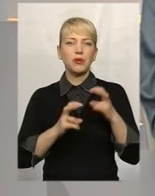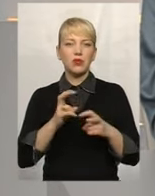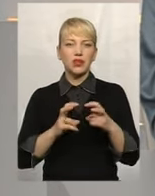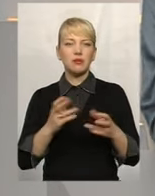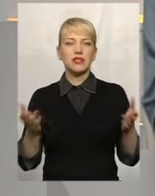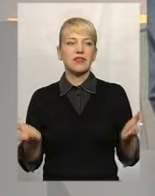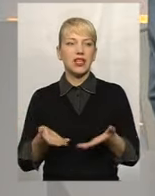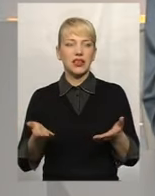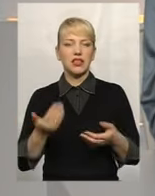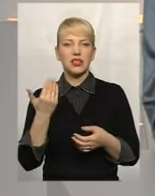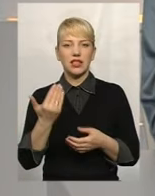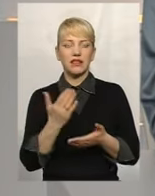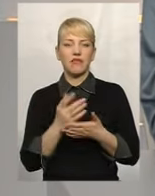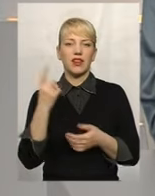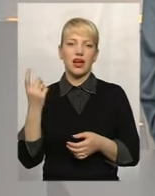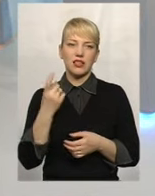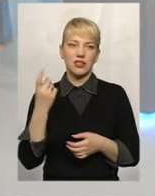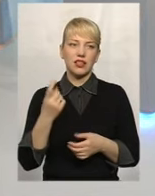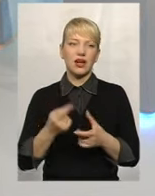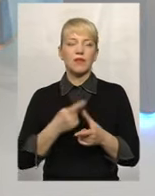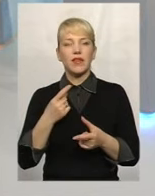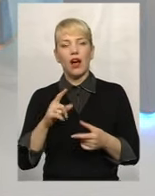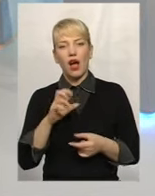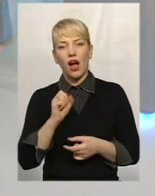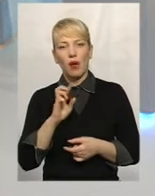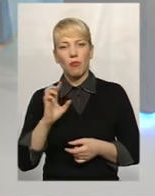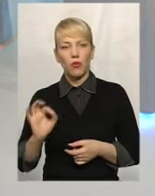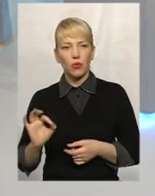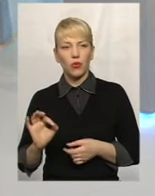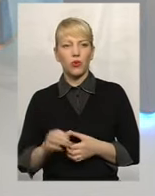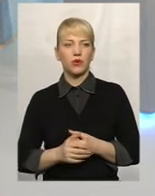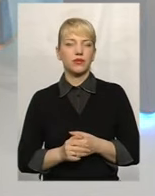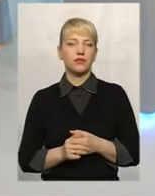їхні власники або, скажімо,